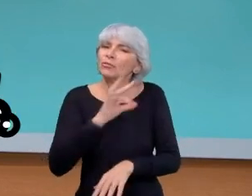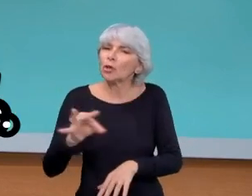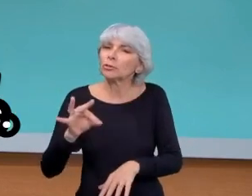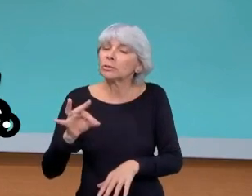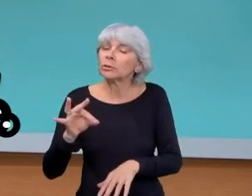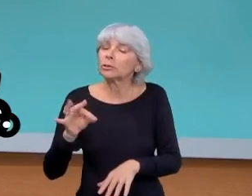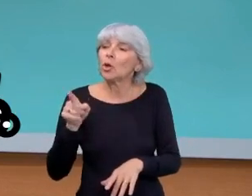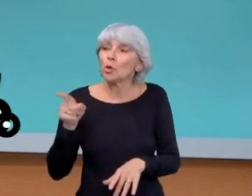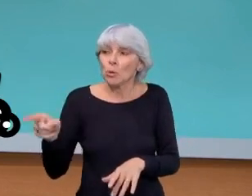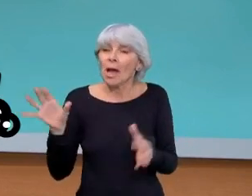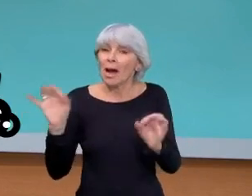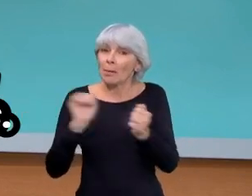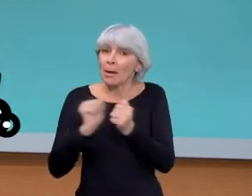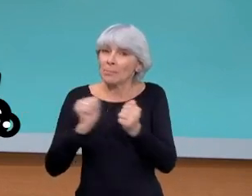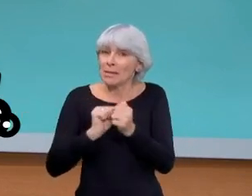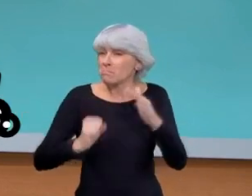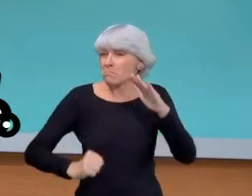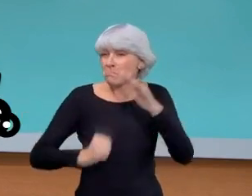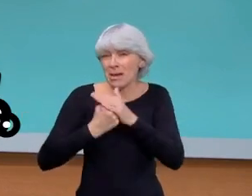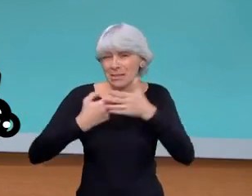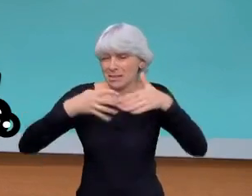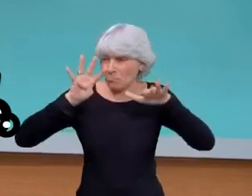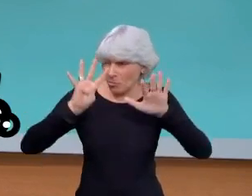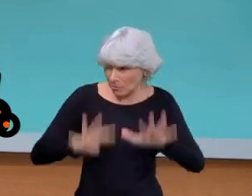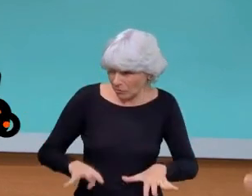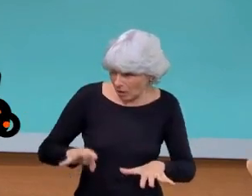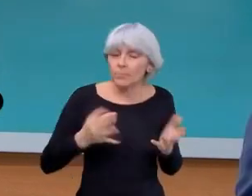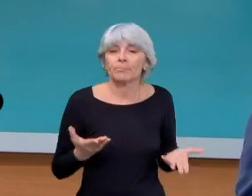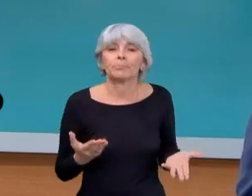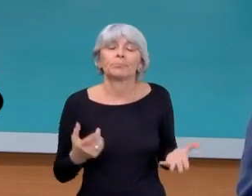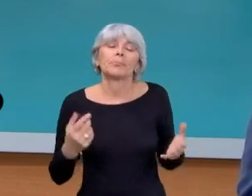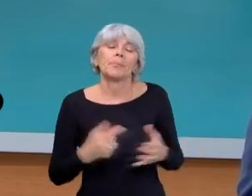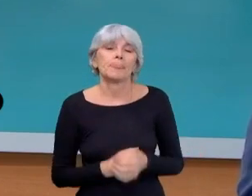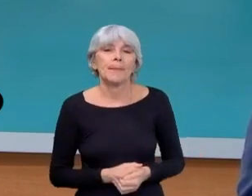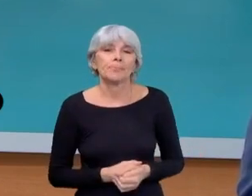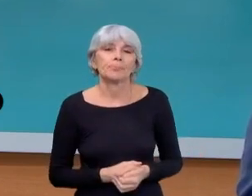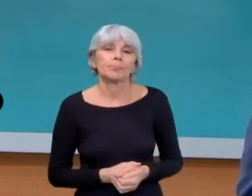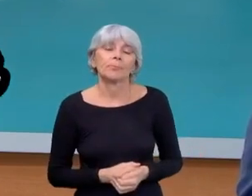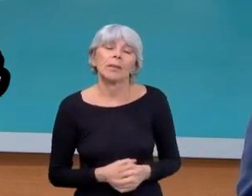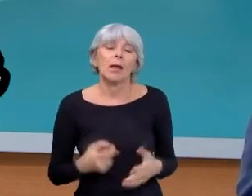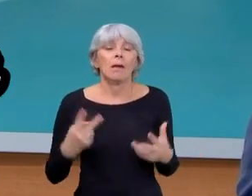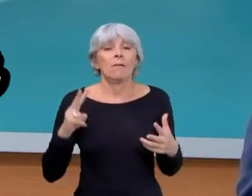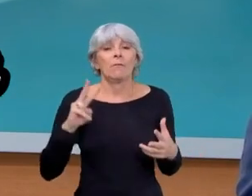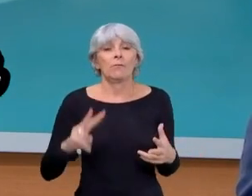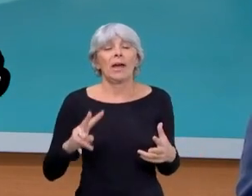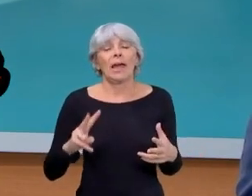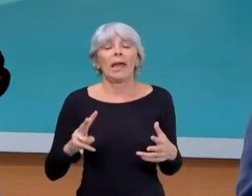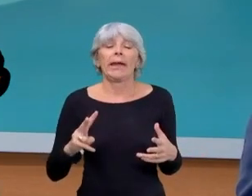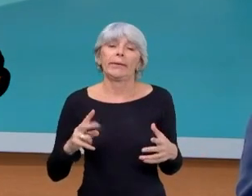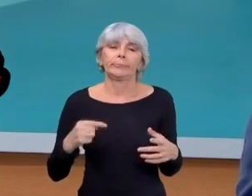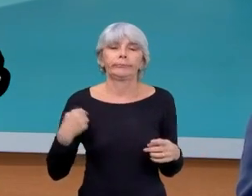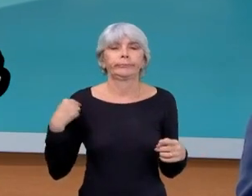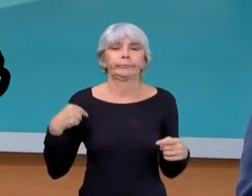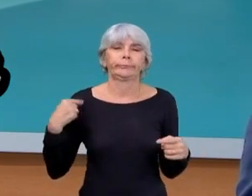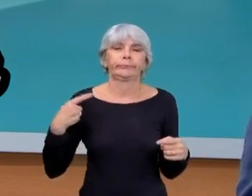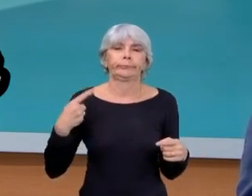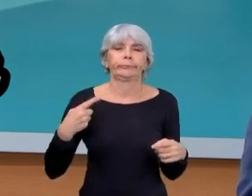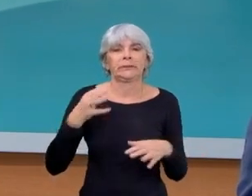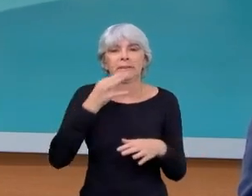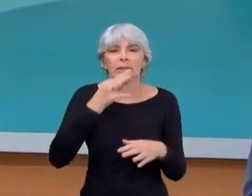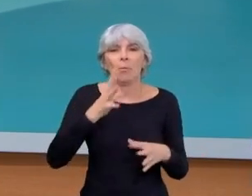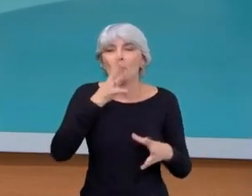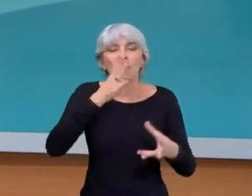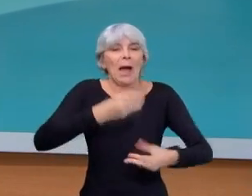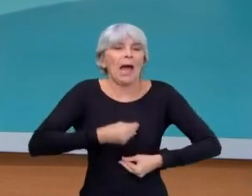illégale, maximum neuf mois, on sache s'il peut rester ou pas. Ça fait longtemps qu'on le dit, Michel Rocard l'avait dit avant, on ne peut pas